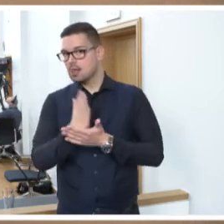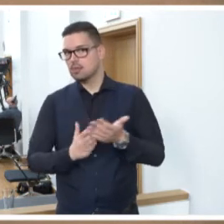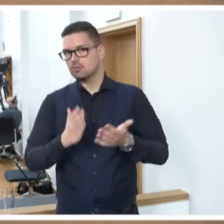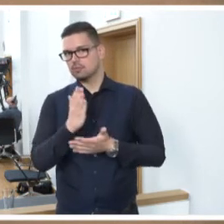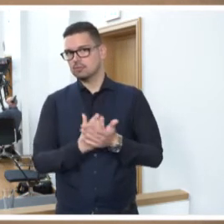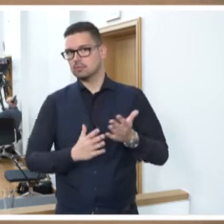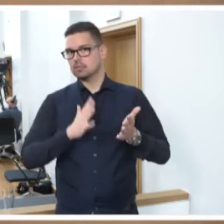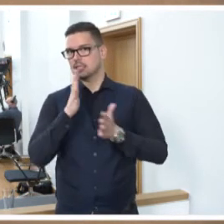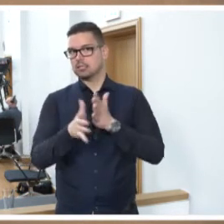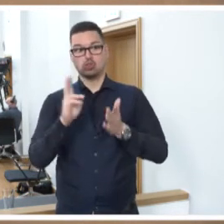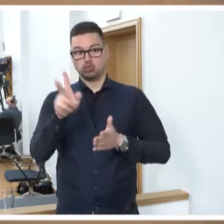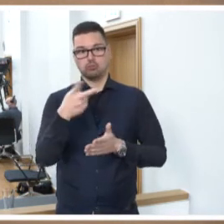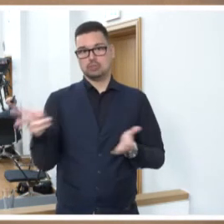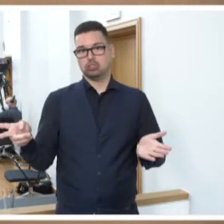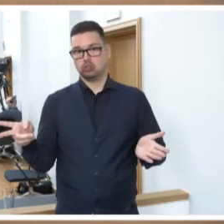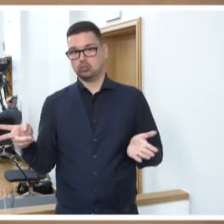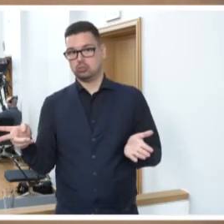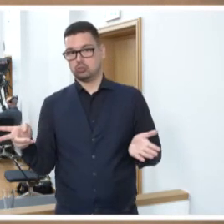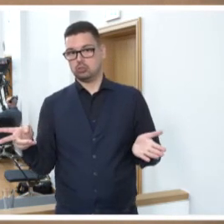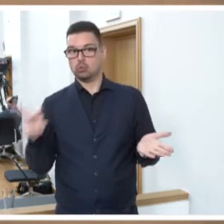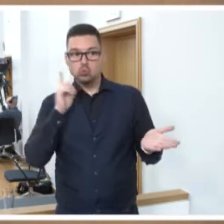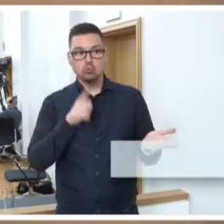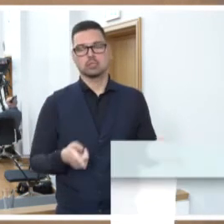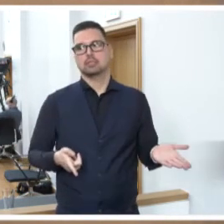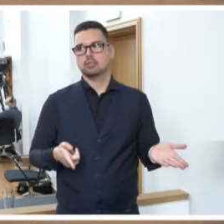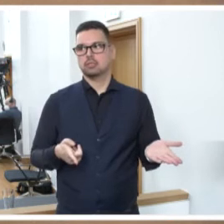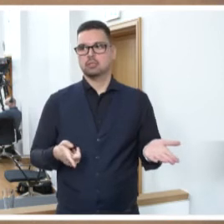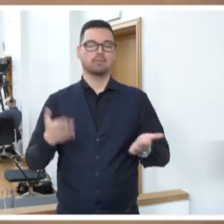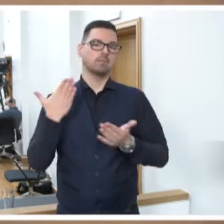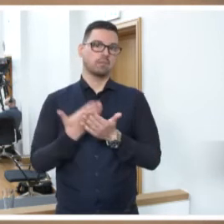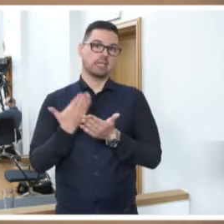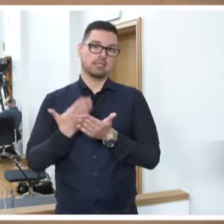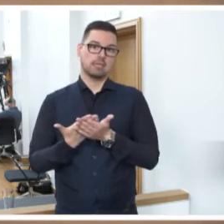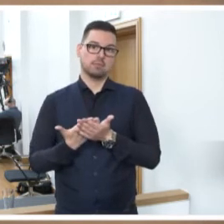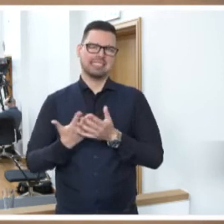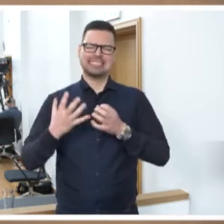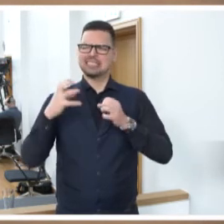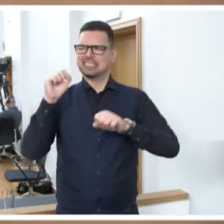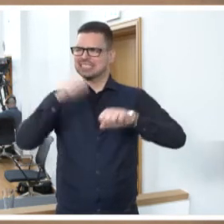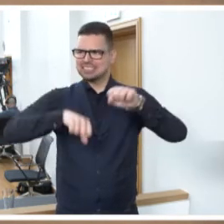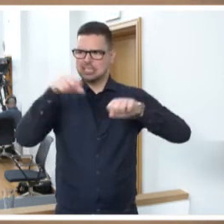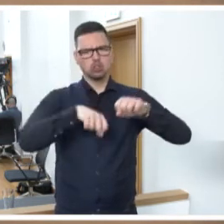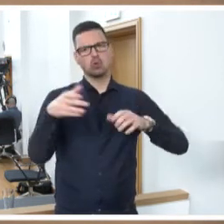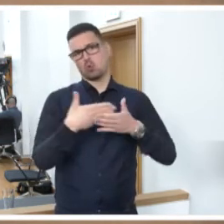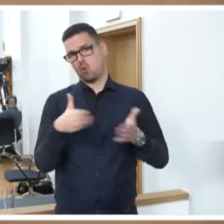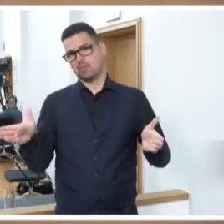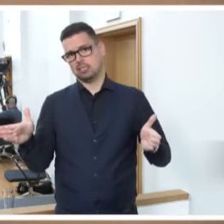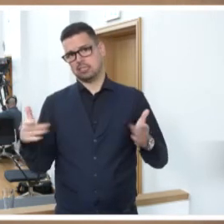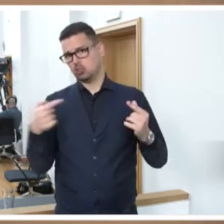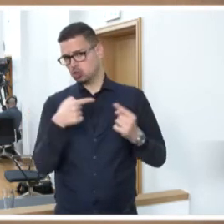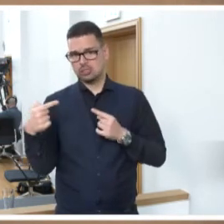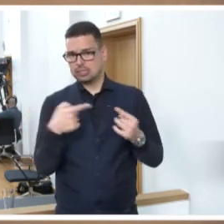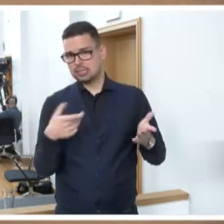die nicht stimmt, als Wahrheit annehmen. Und das zerstört den öffentlichen Diskurs und das